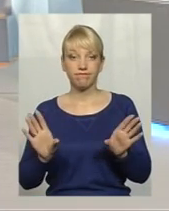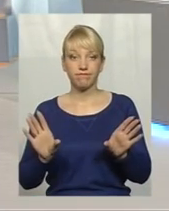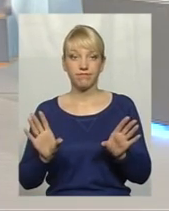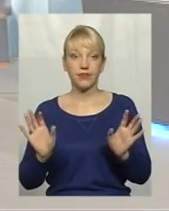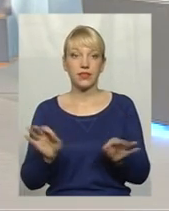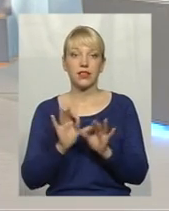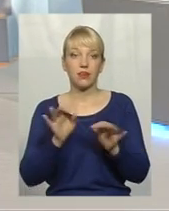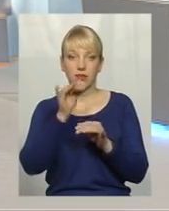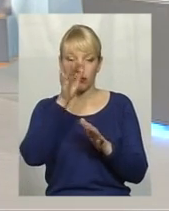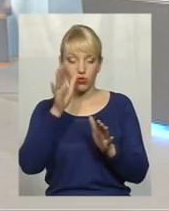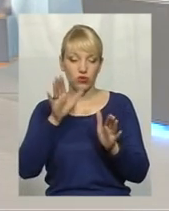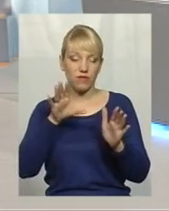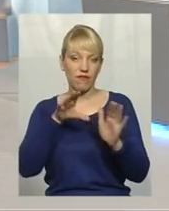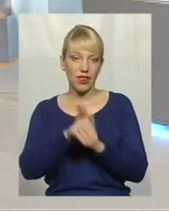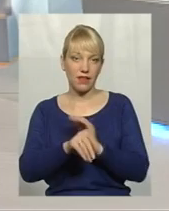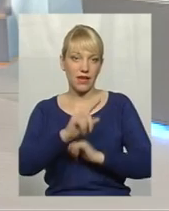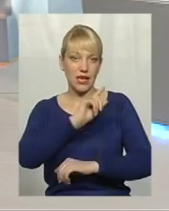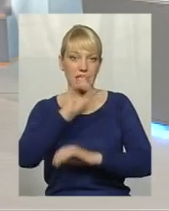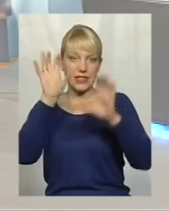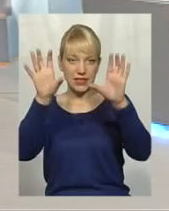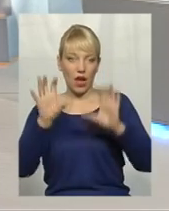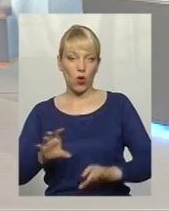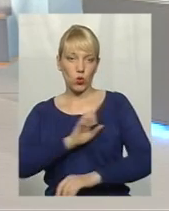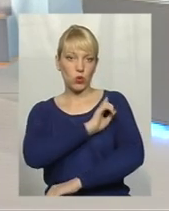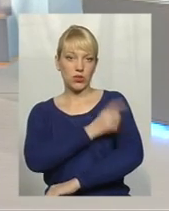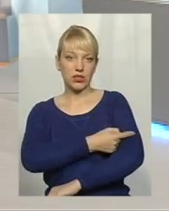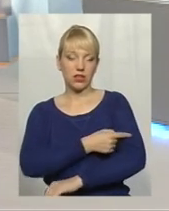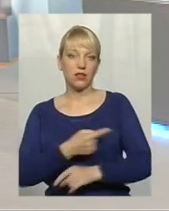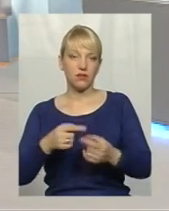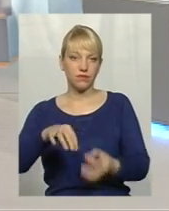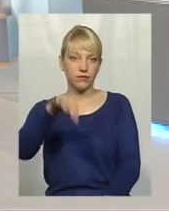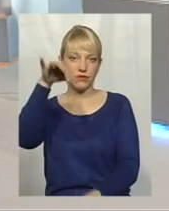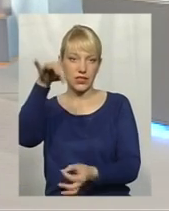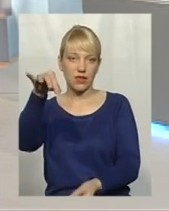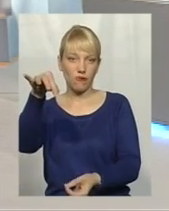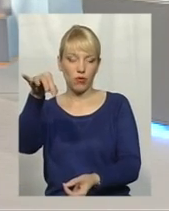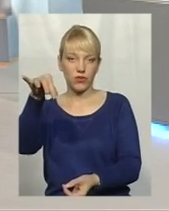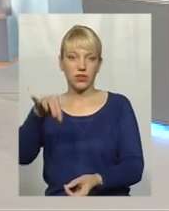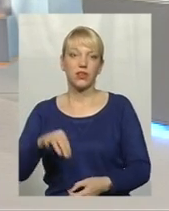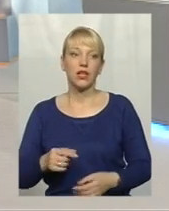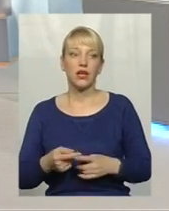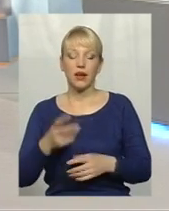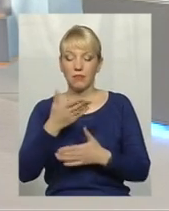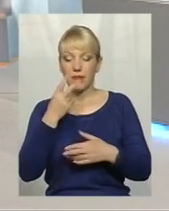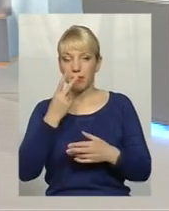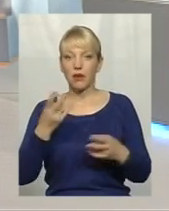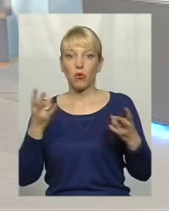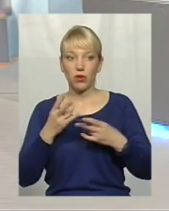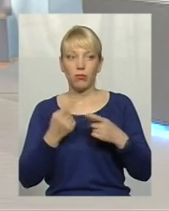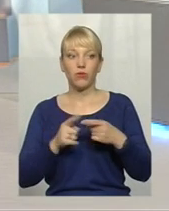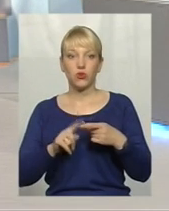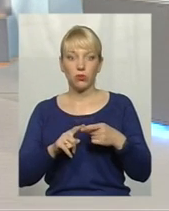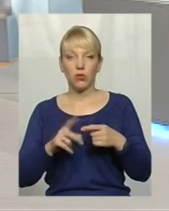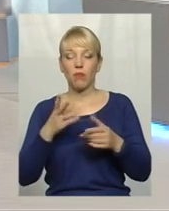і як він може війти в законну силу? Так висить в повітря? Висить, так, висить в повітря, і ми бачимо потребу в цьому.